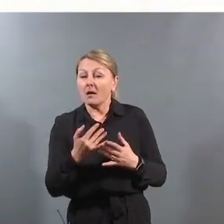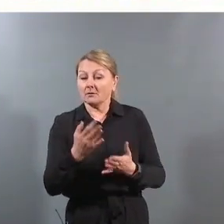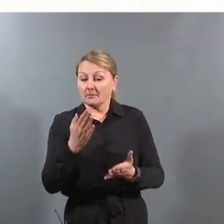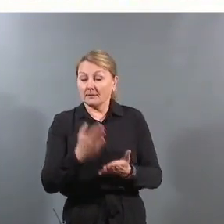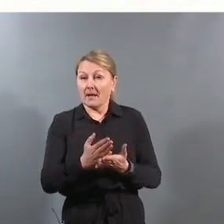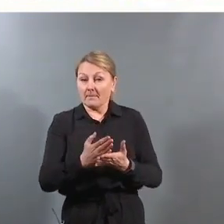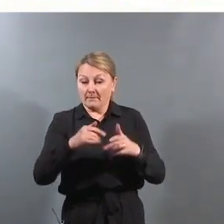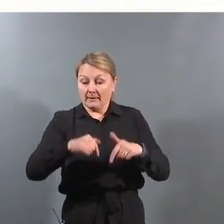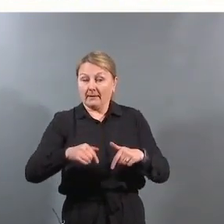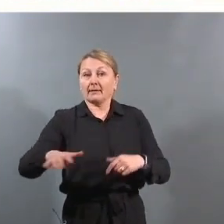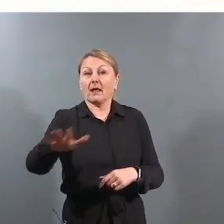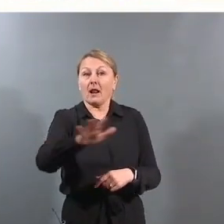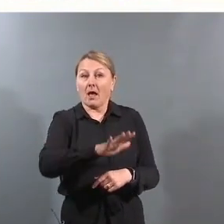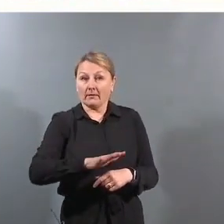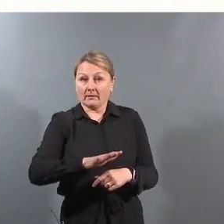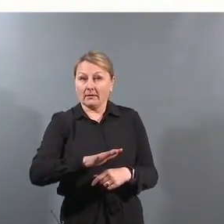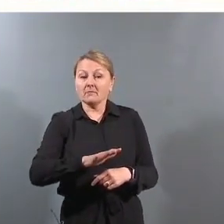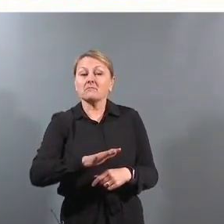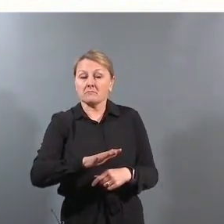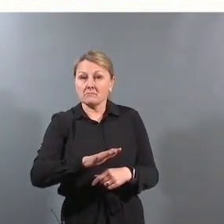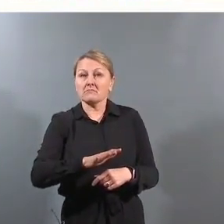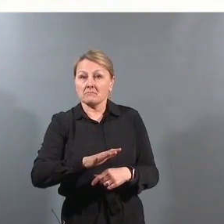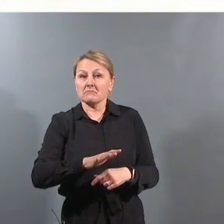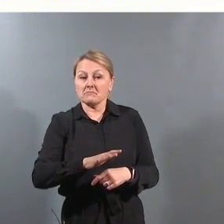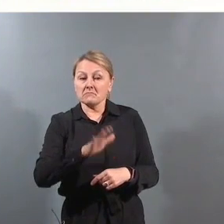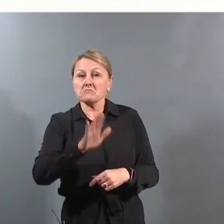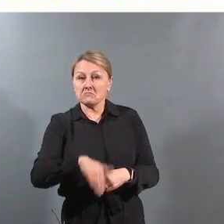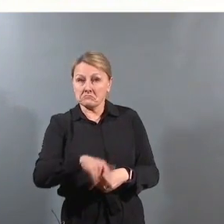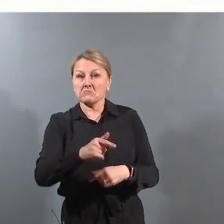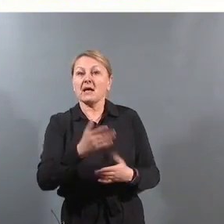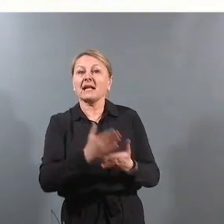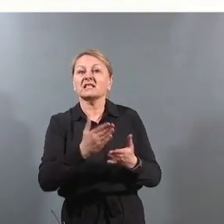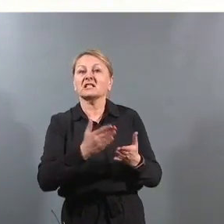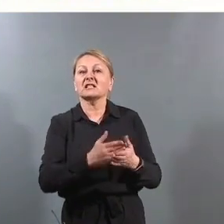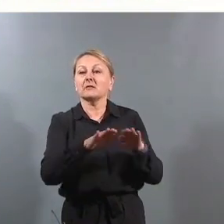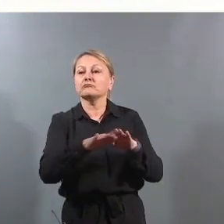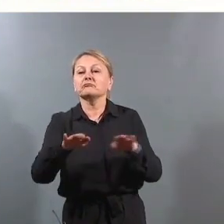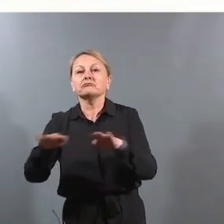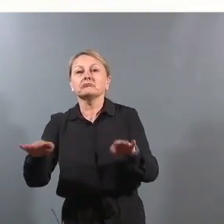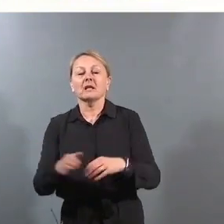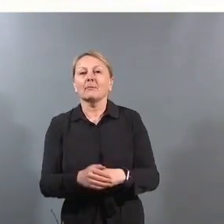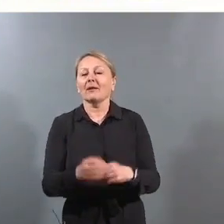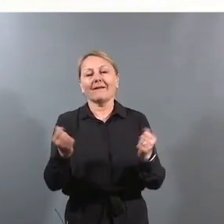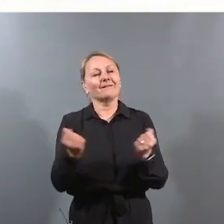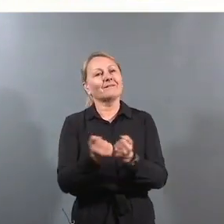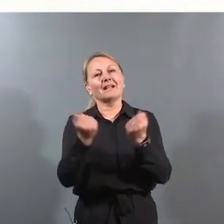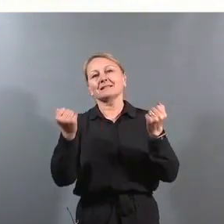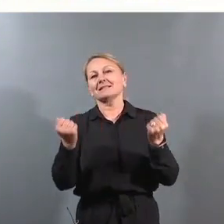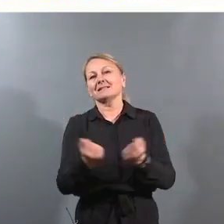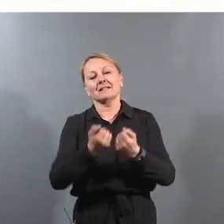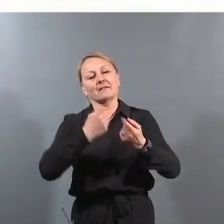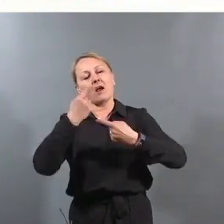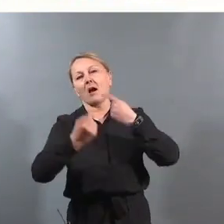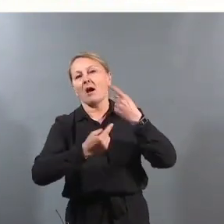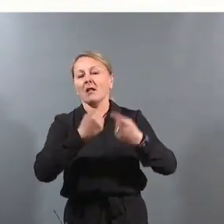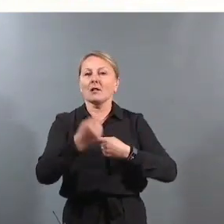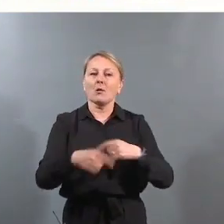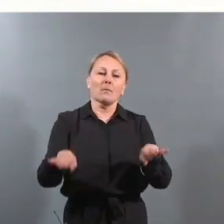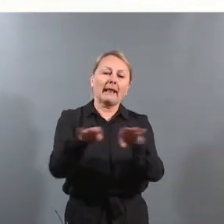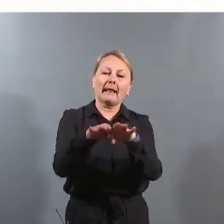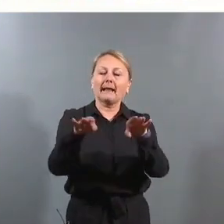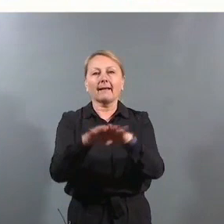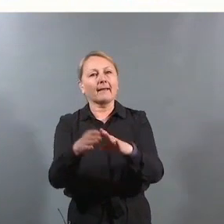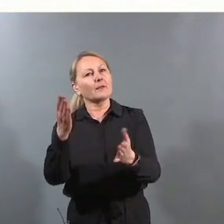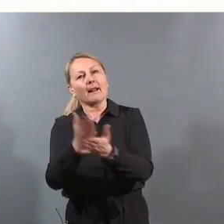i dette landet, om at det er noen rettslig skranker der. Det er ikke bare en festtale om likhet